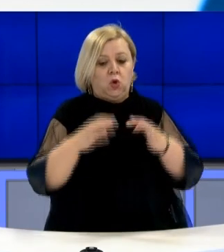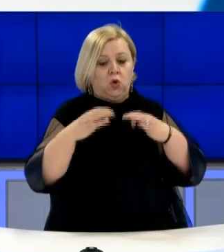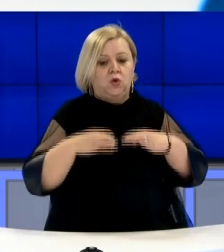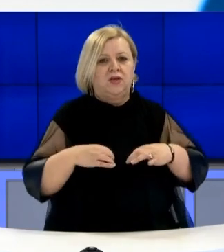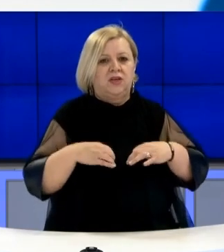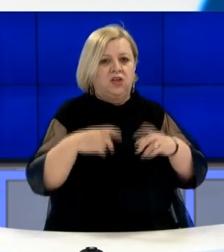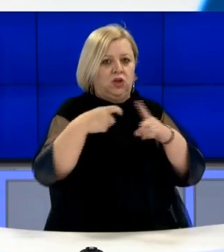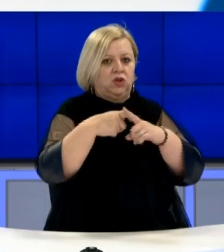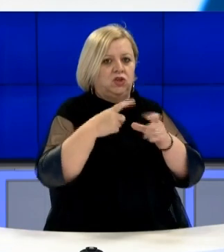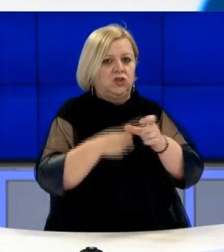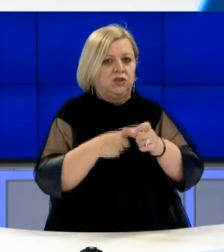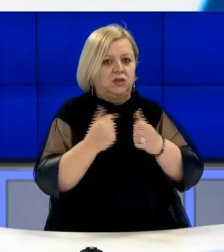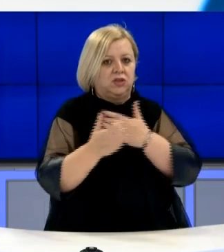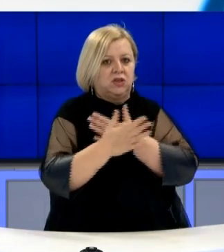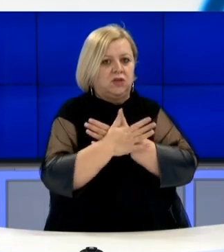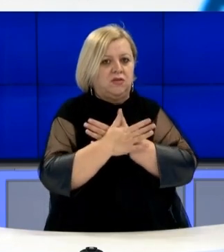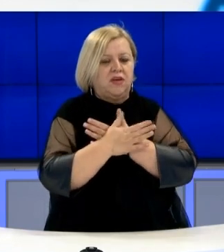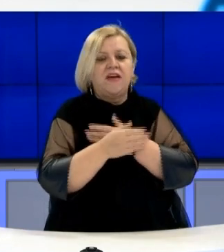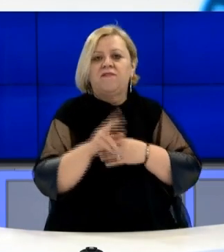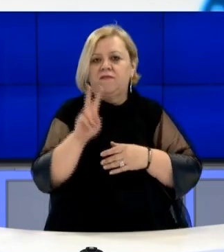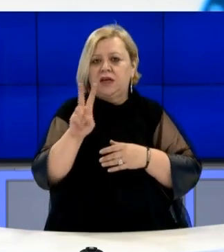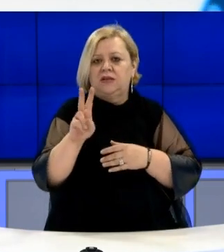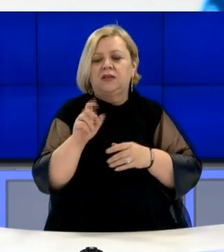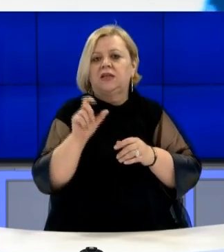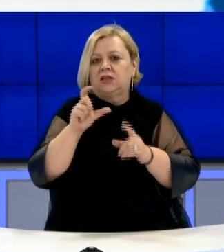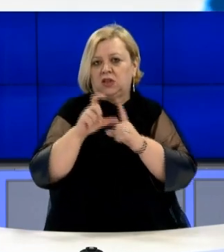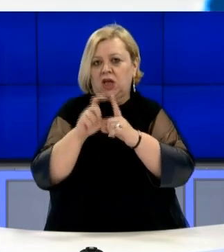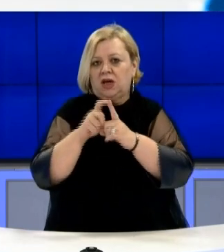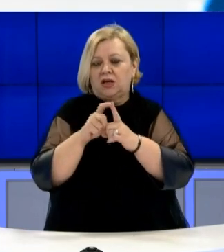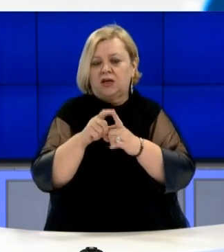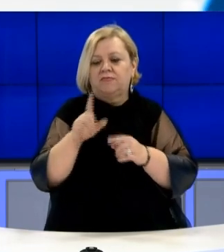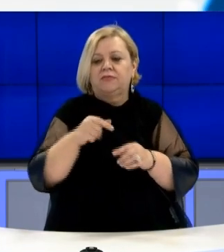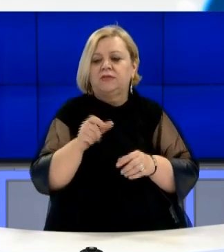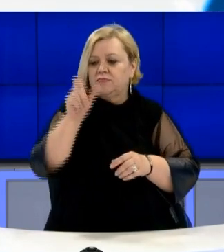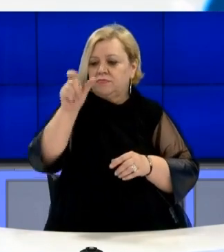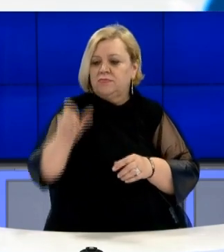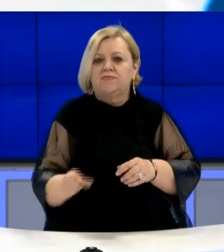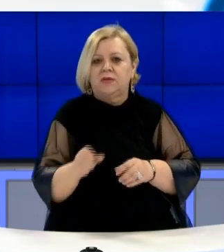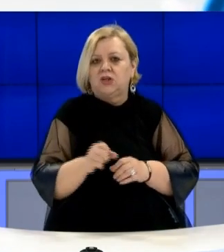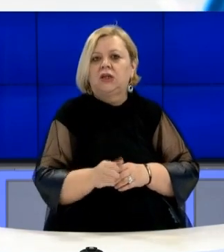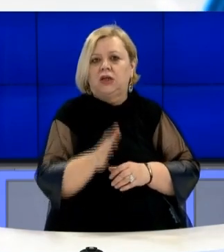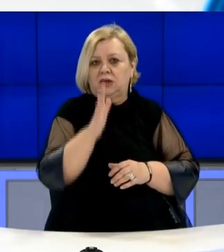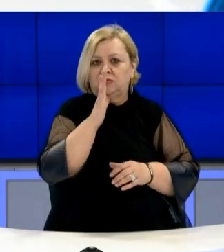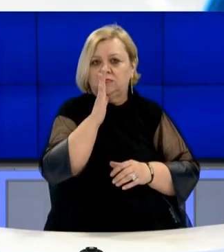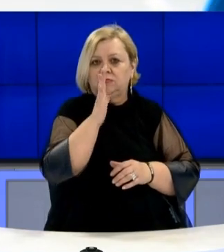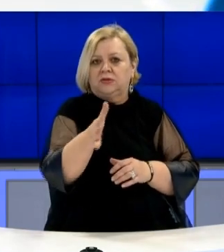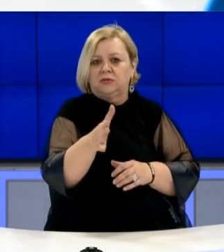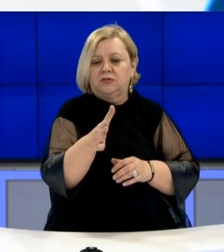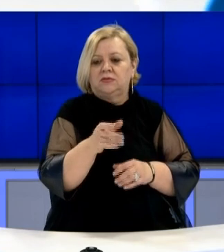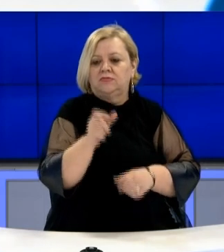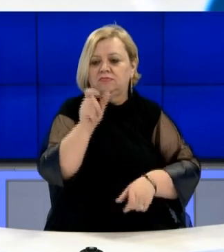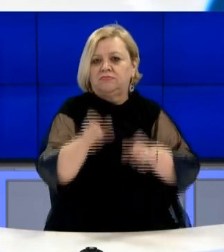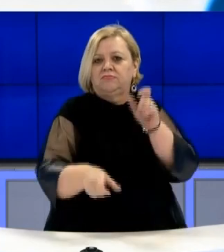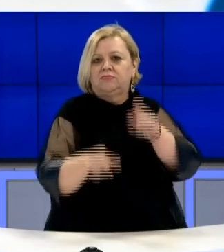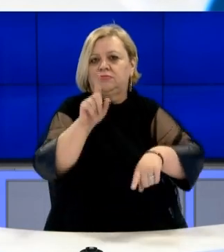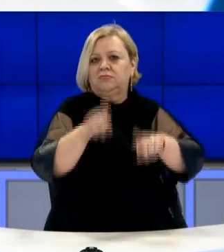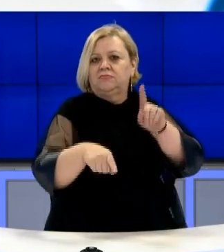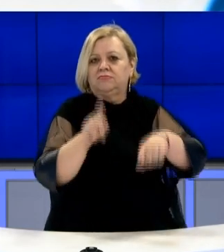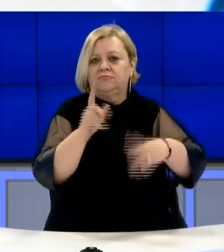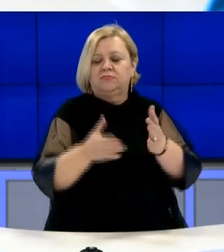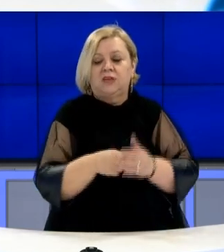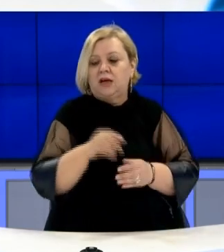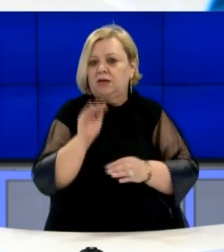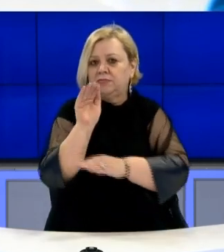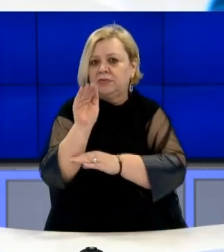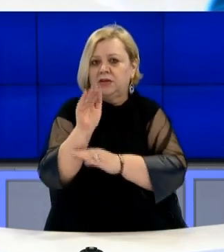Komisionit Qëndror Zgjedor Valdet Tdaka ka thënë se është bërë personi mëj u rryer në trijavët e fundit nga disa persona. A e këtu